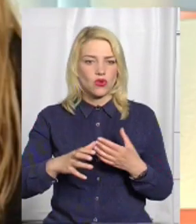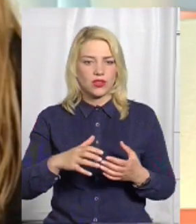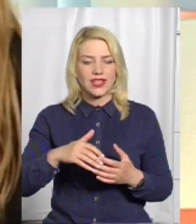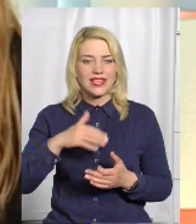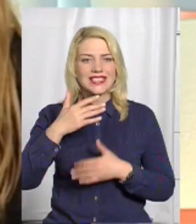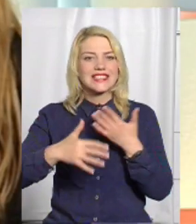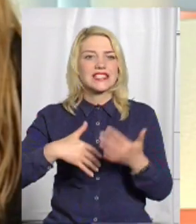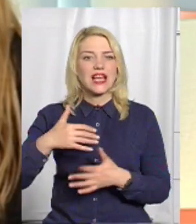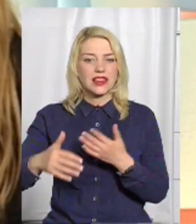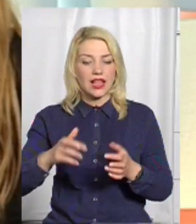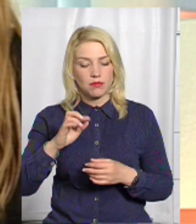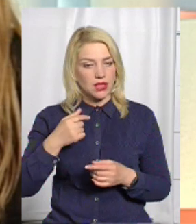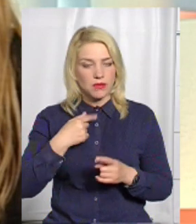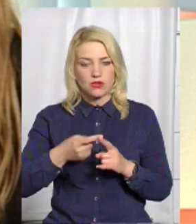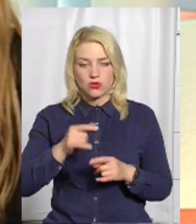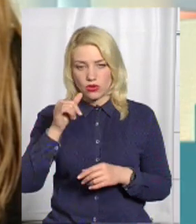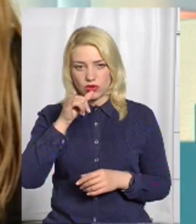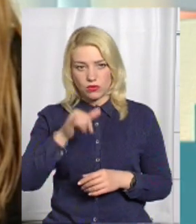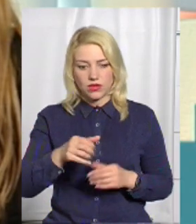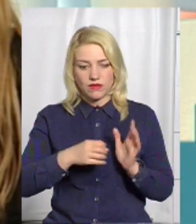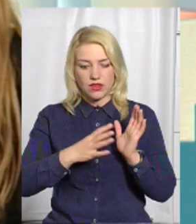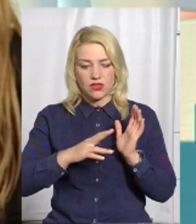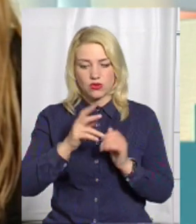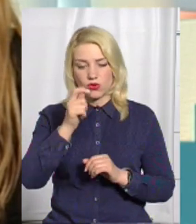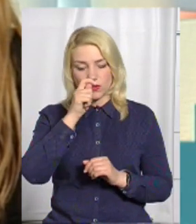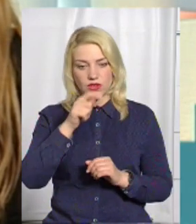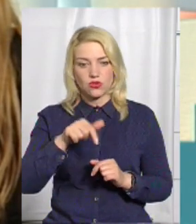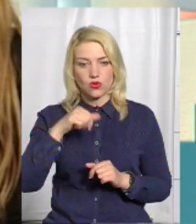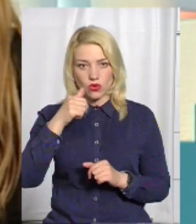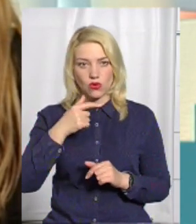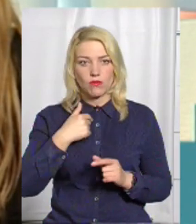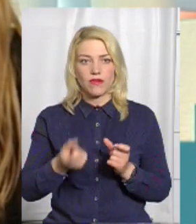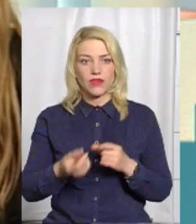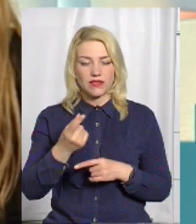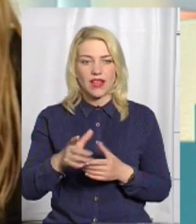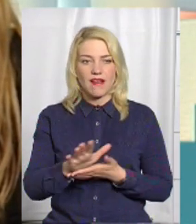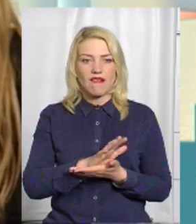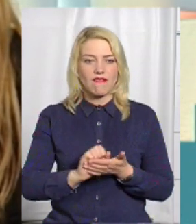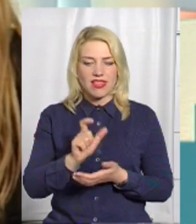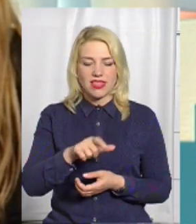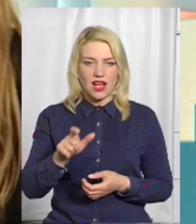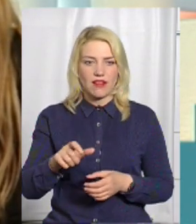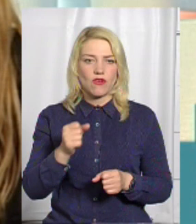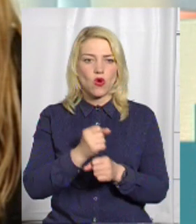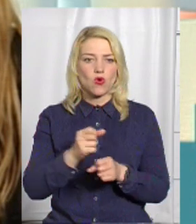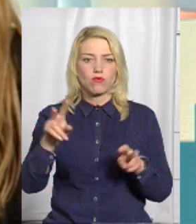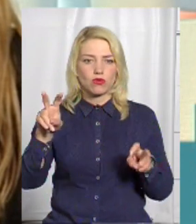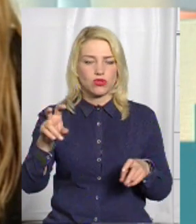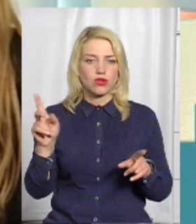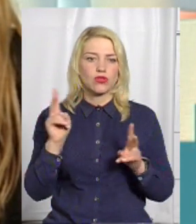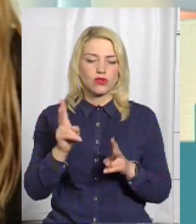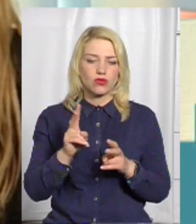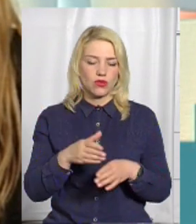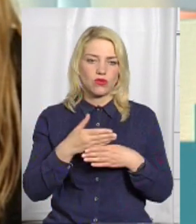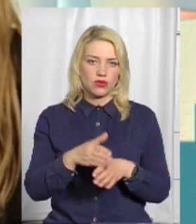допустимо. Ось, 19 квітня цього року ми виявили там дійсно вандалів робочих в лапках, які розбивали